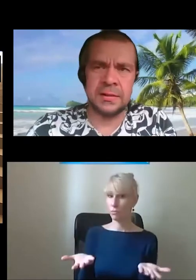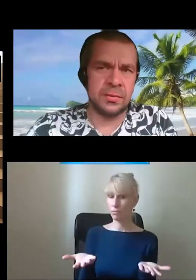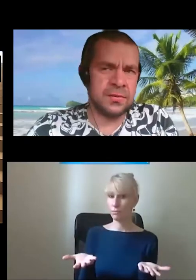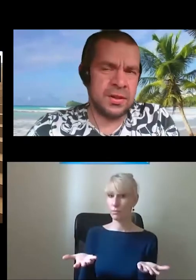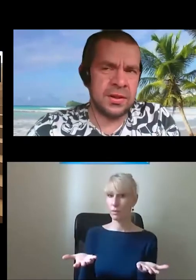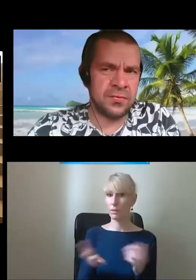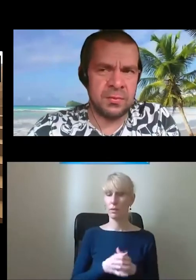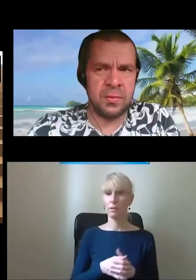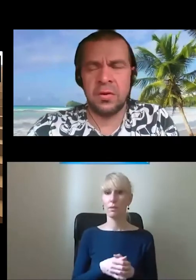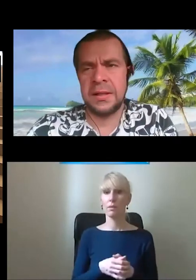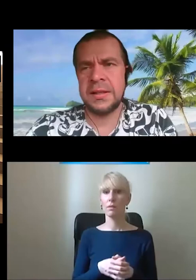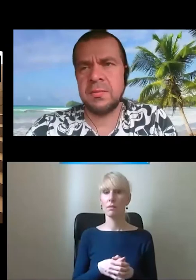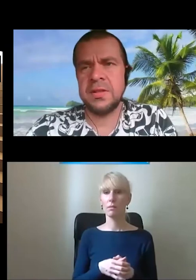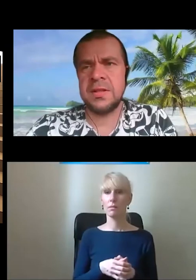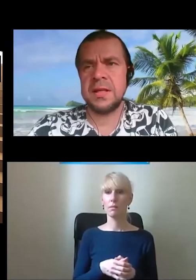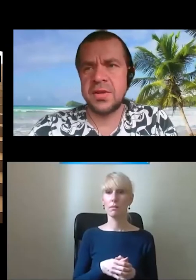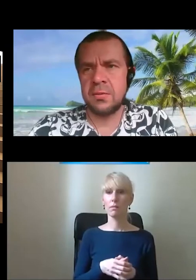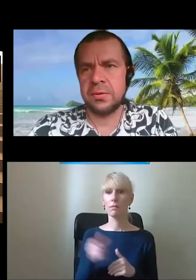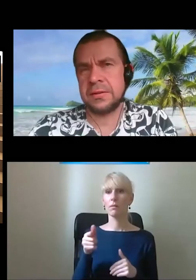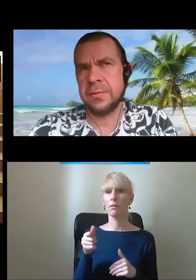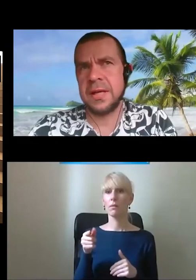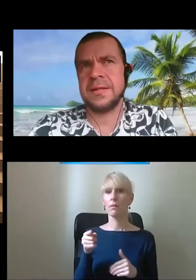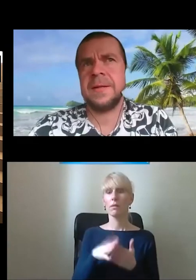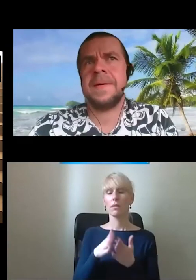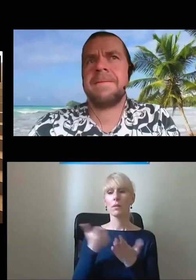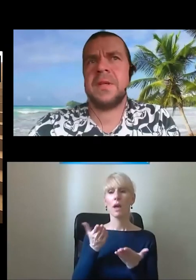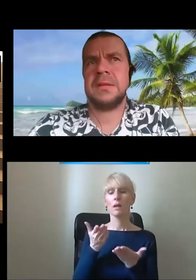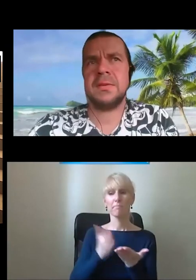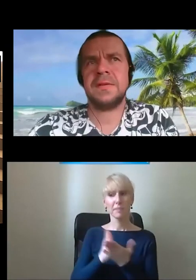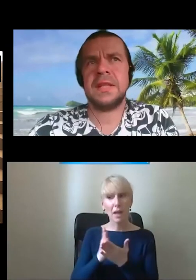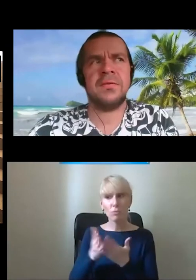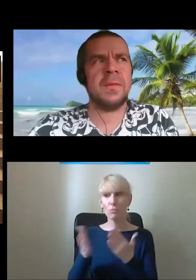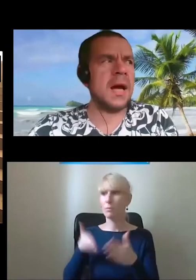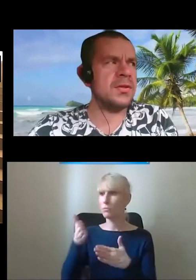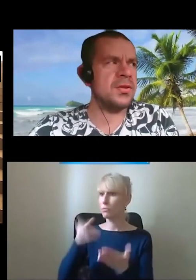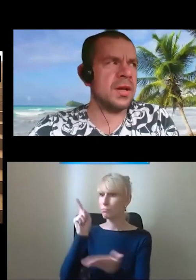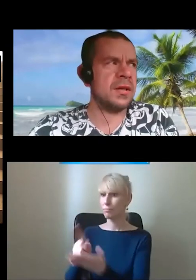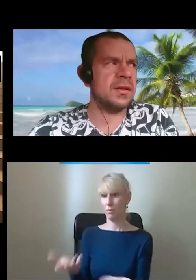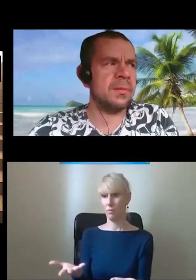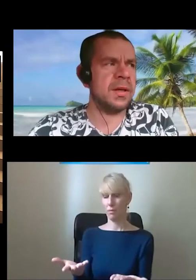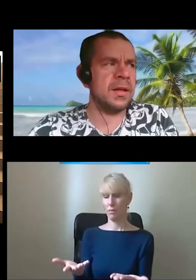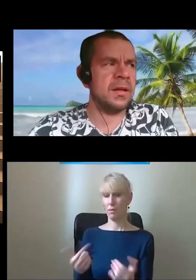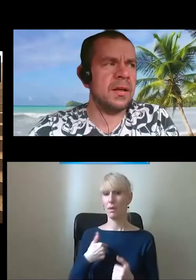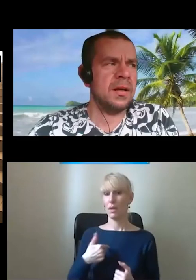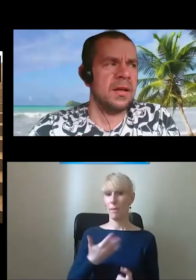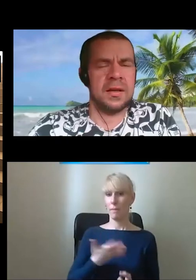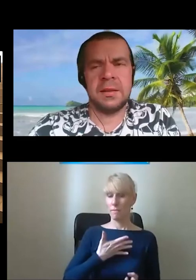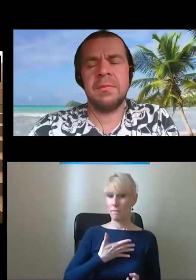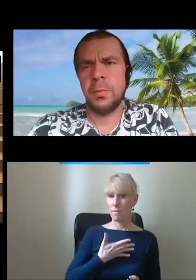do końca na tym oczywiście też w tym konkretnym momencie zależało, natomiast jestem sobie w stanie wyobrazić, że gdyby,